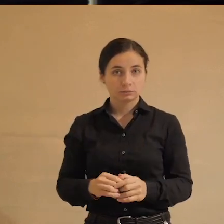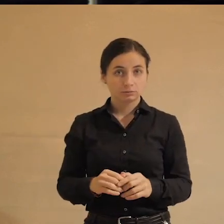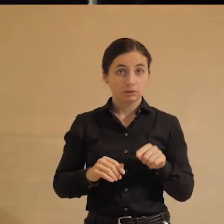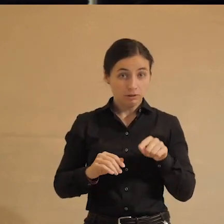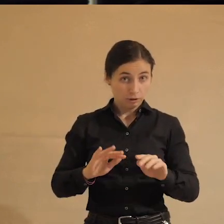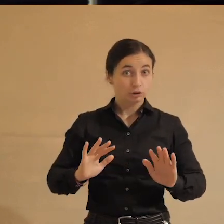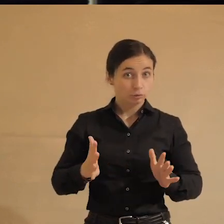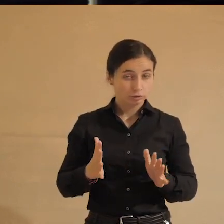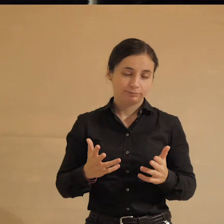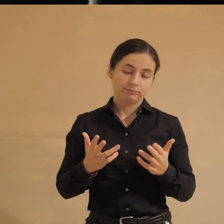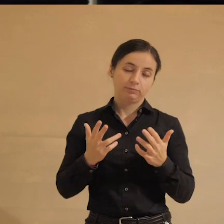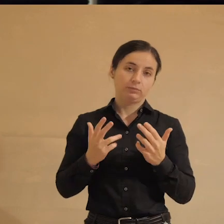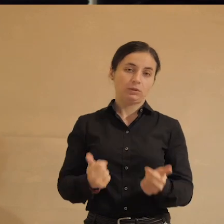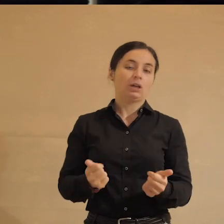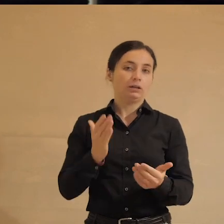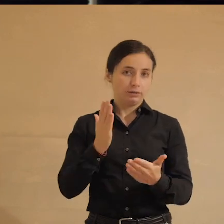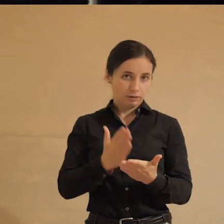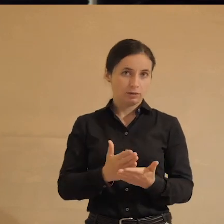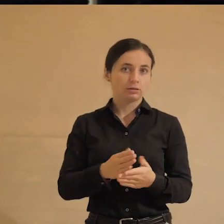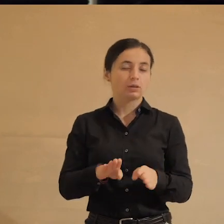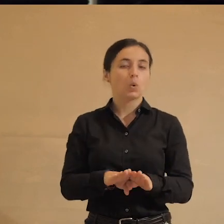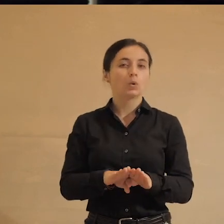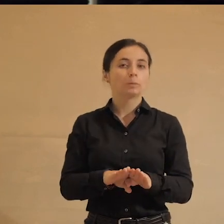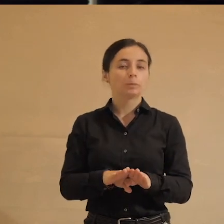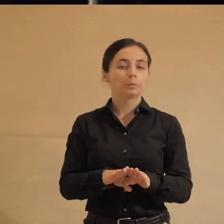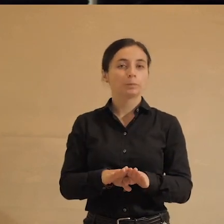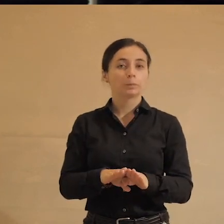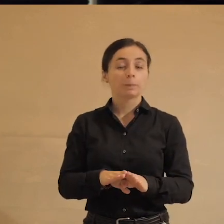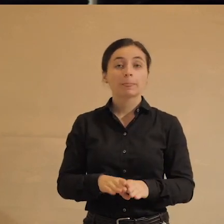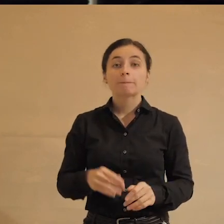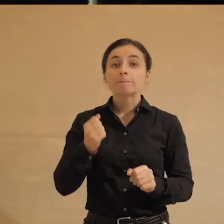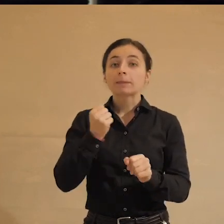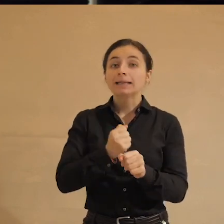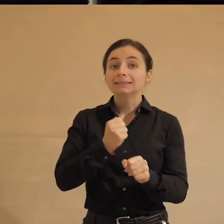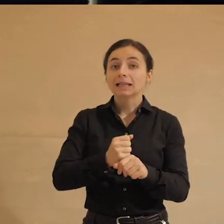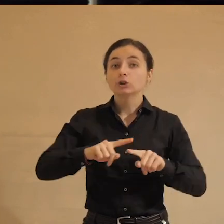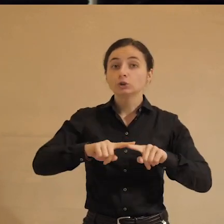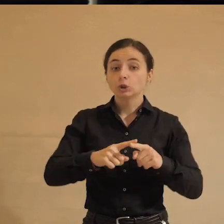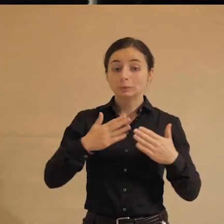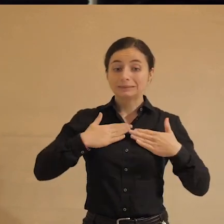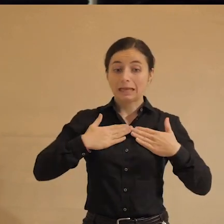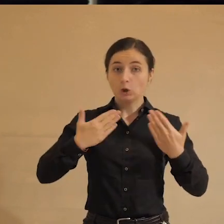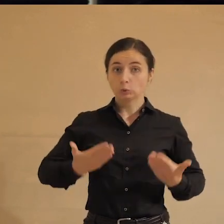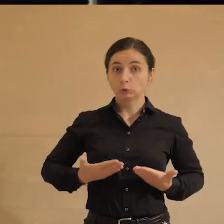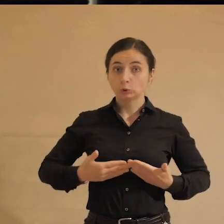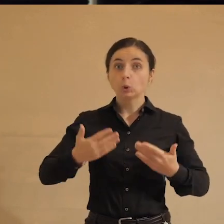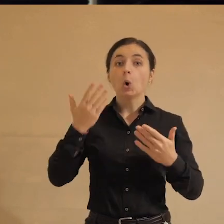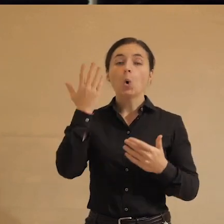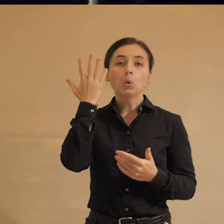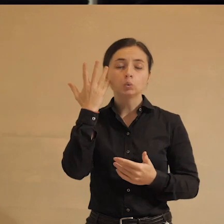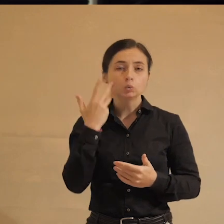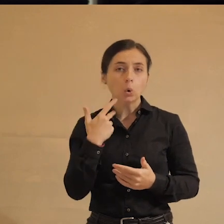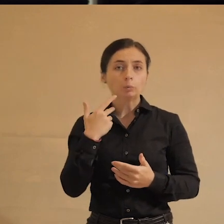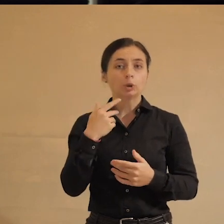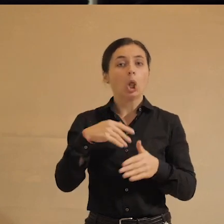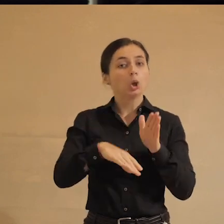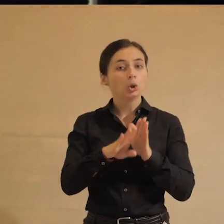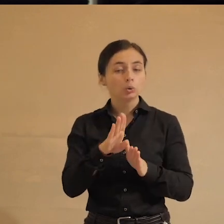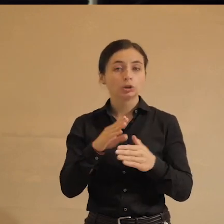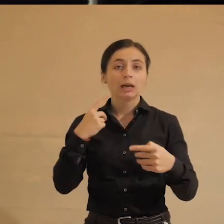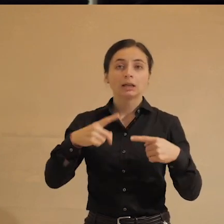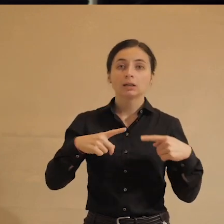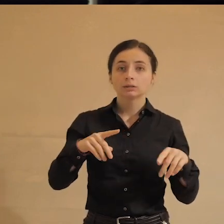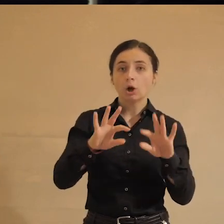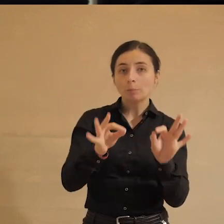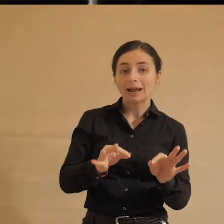Происходит это? Да, в определенной степени происходит. Сделали технологии нашу жизнь удобнее и лучше, разнообразнее